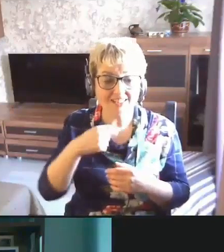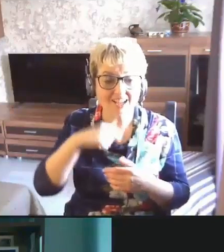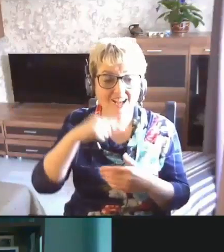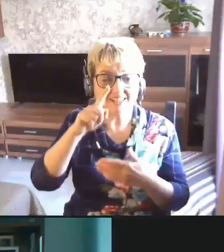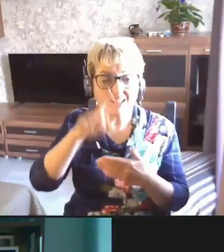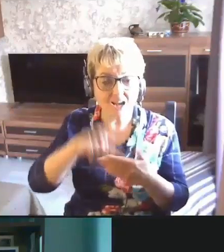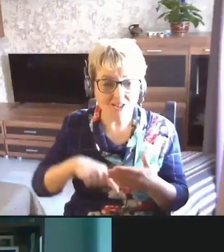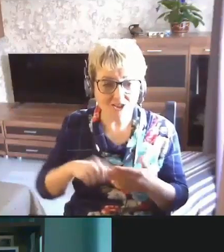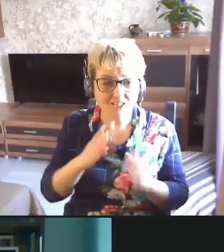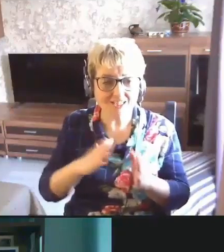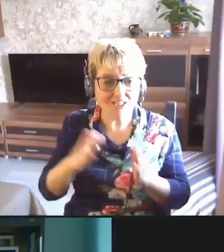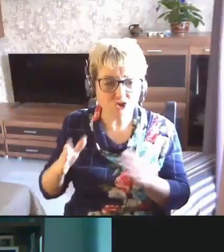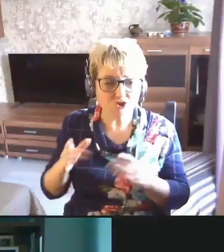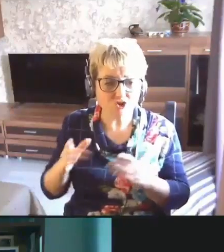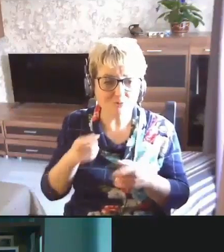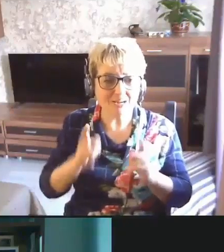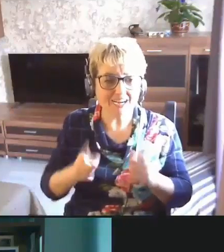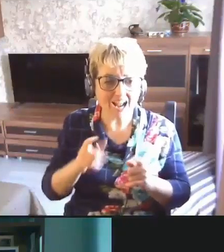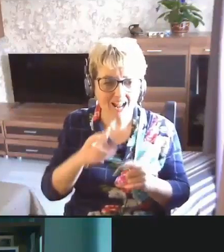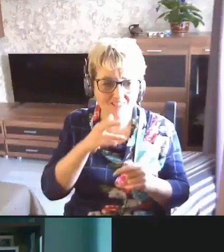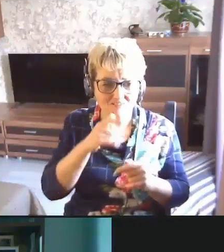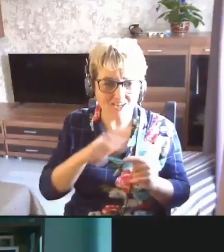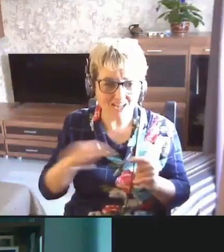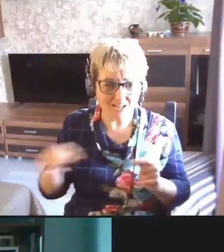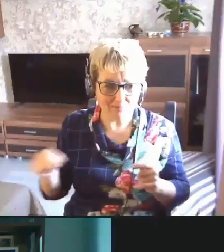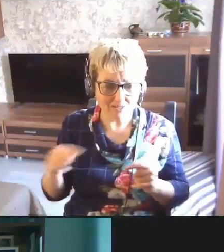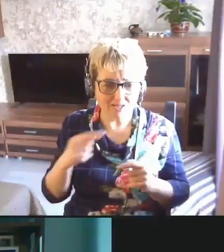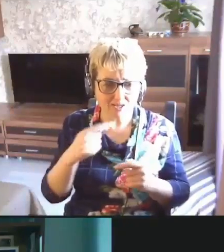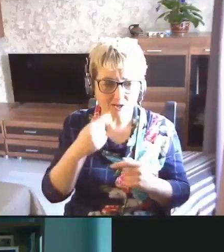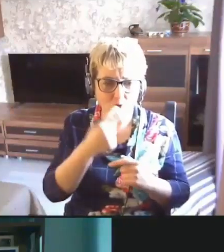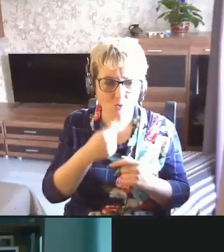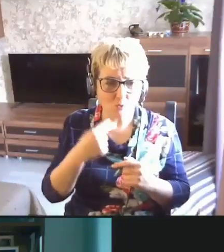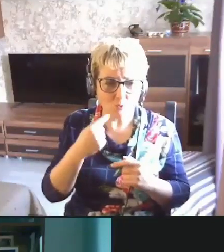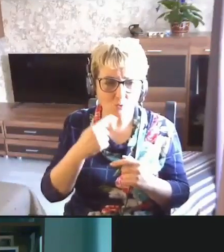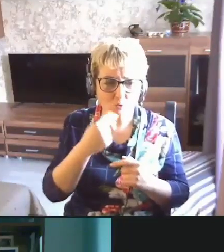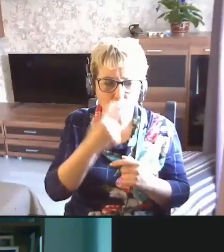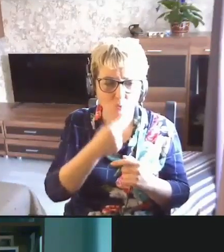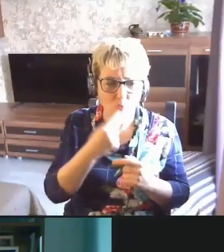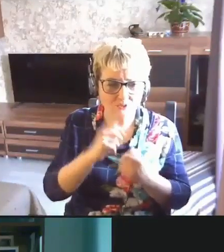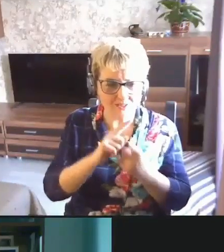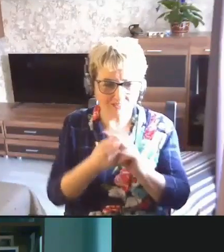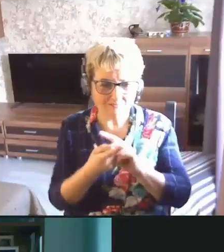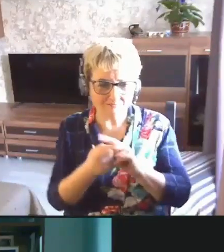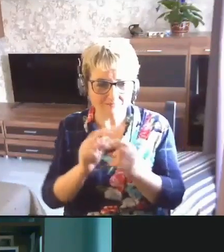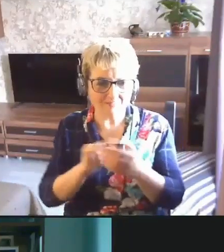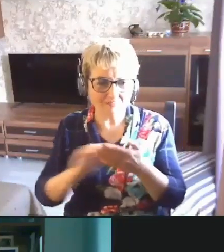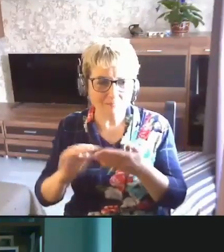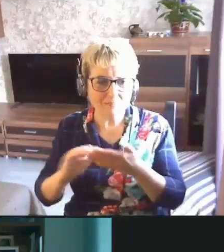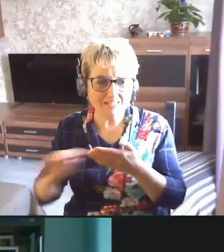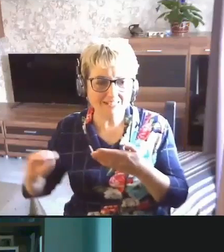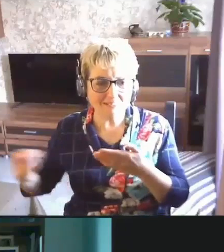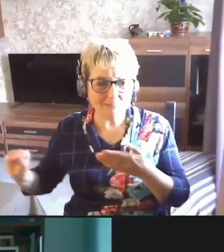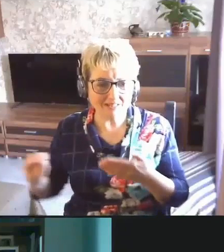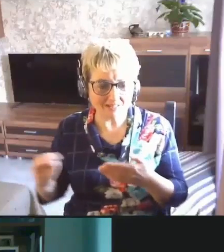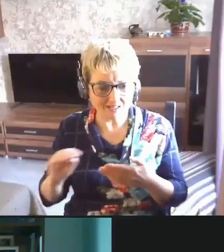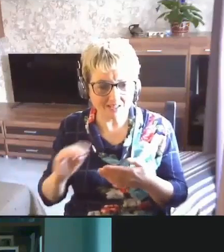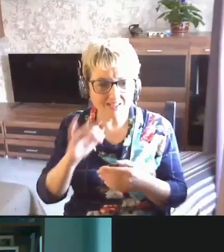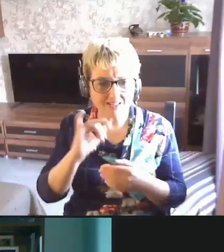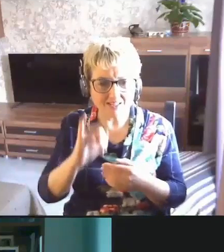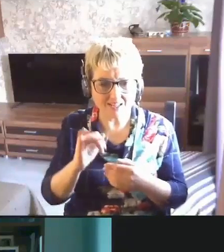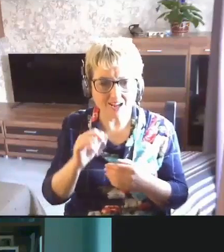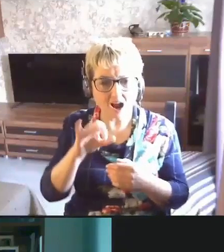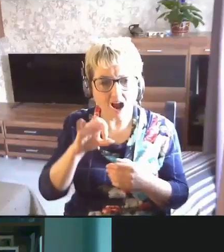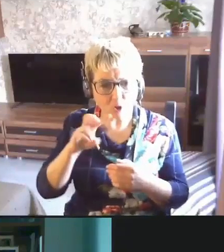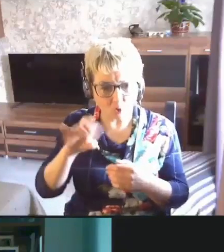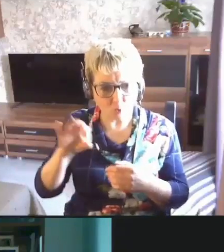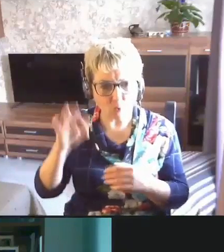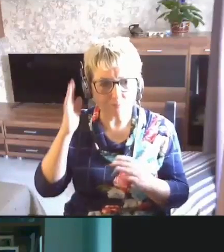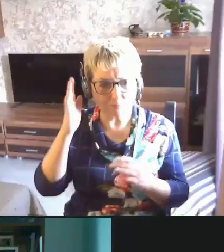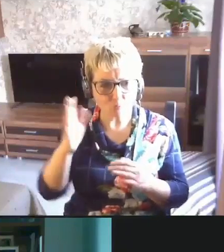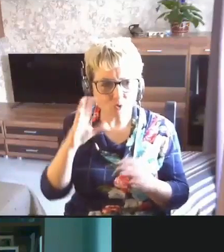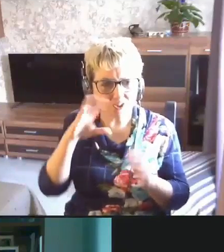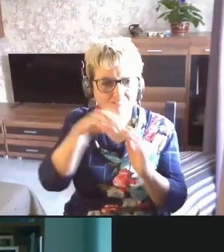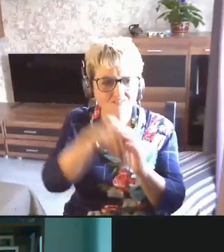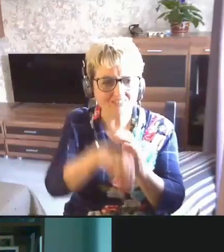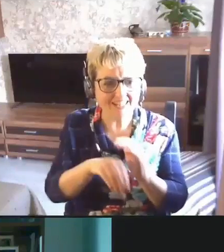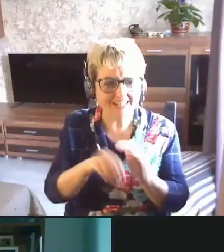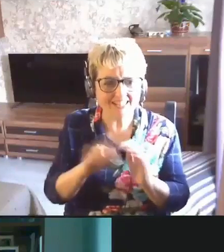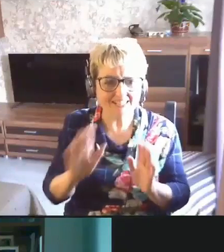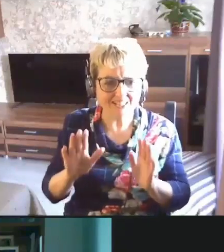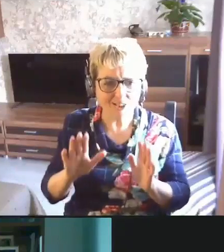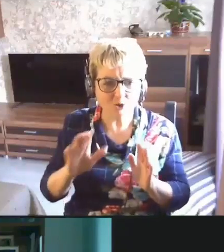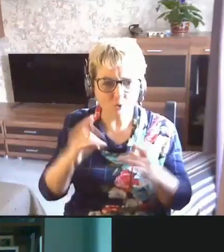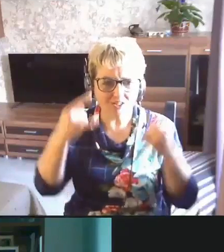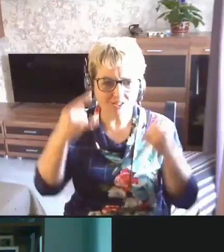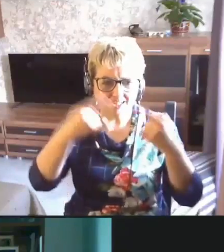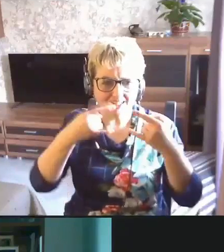надеюсь, что резюме реального времени преобразована ушная речь в письменную, и оно будет внедряться